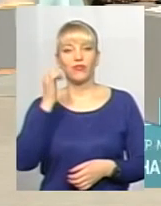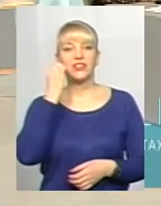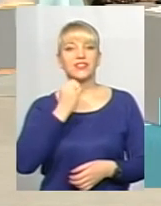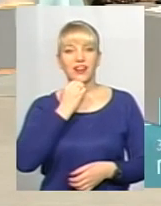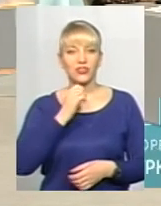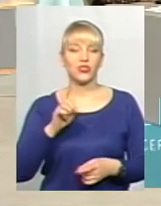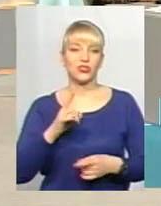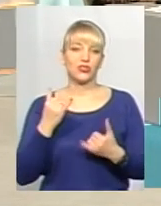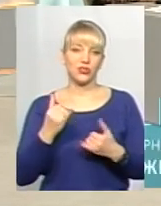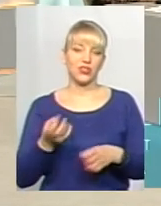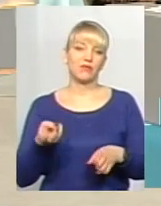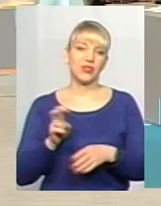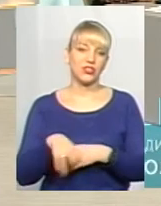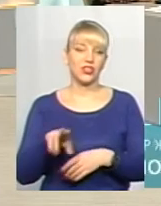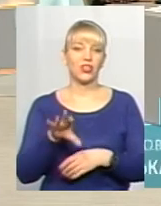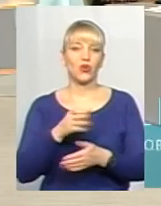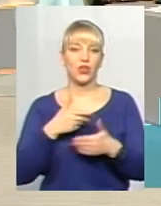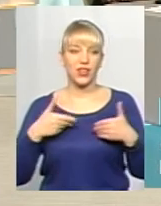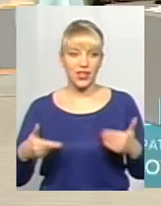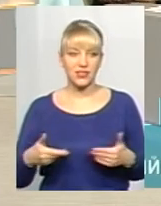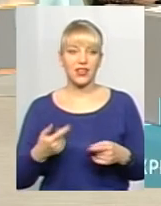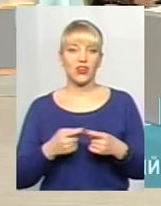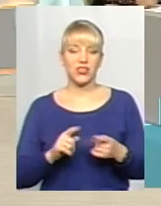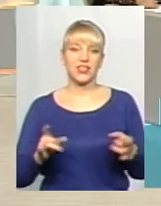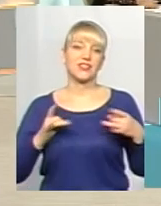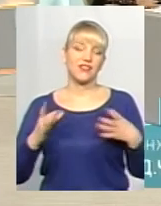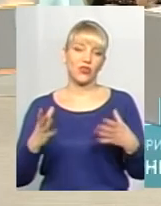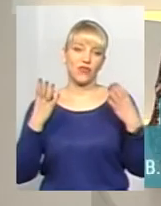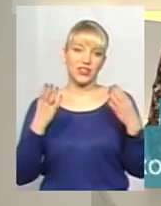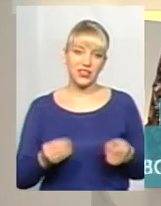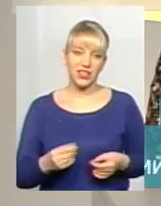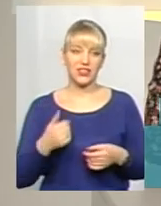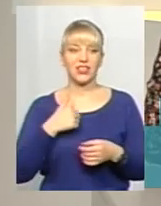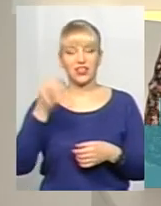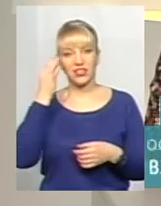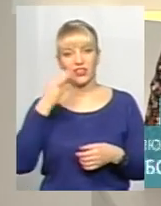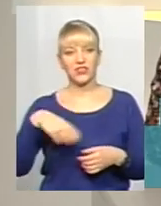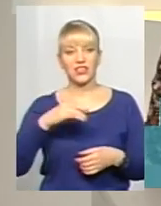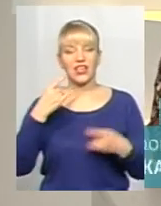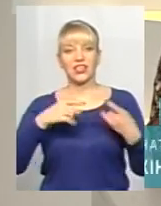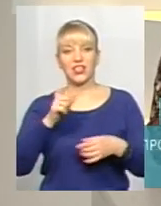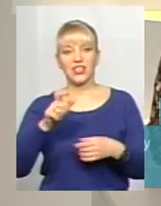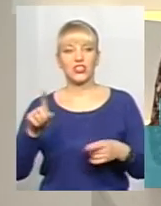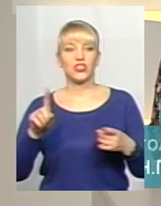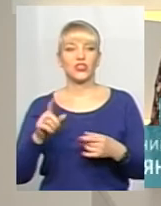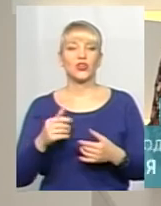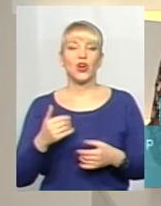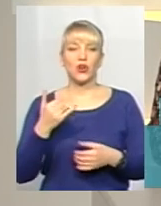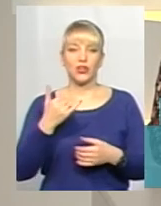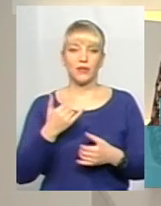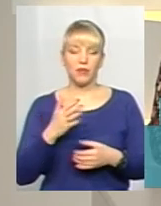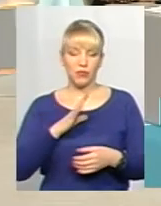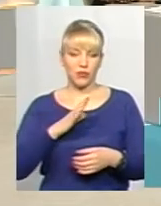що сьогодні прийшли до нас у цей святковий день. Я нагадаю всім телеглядачам, що у студії була Любов